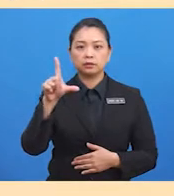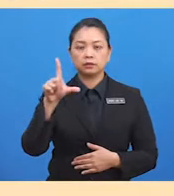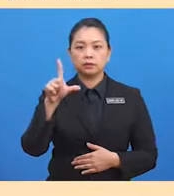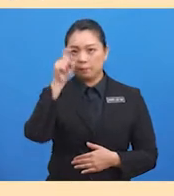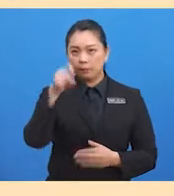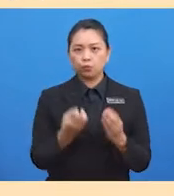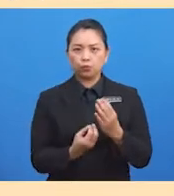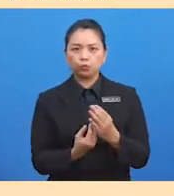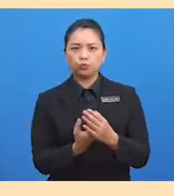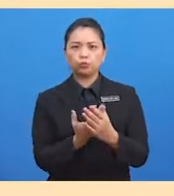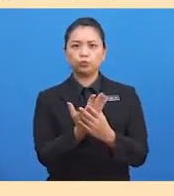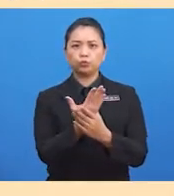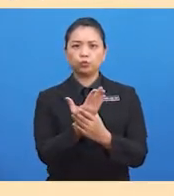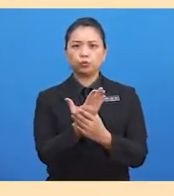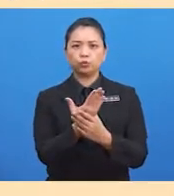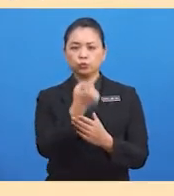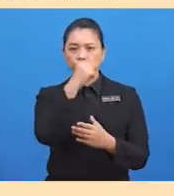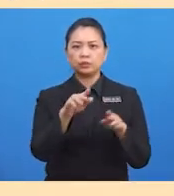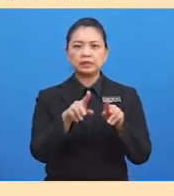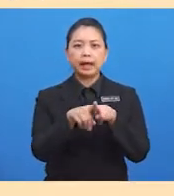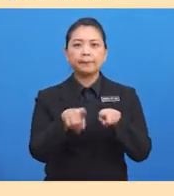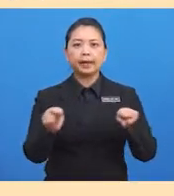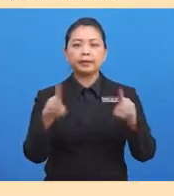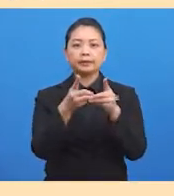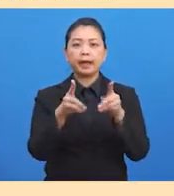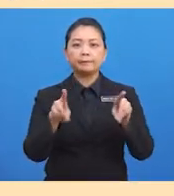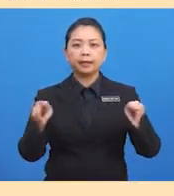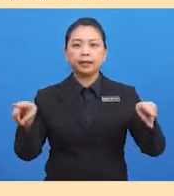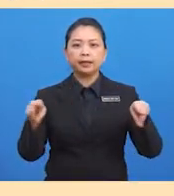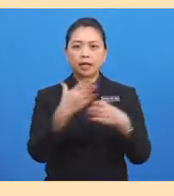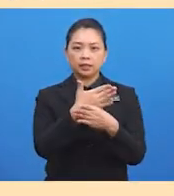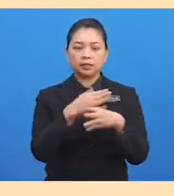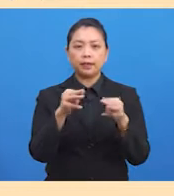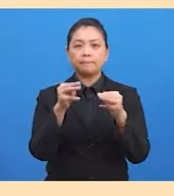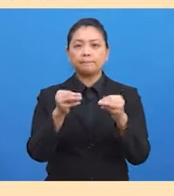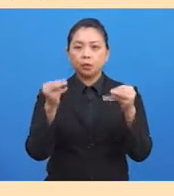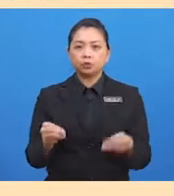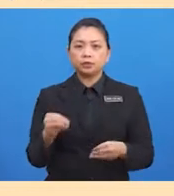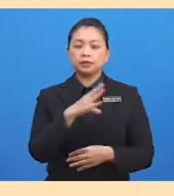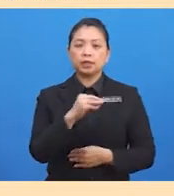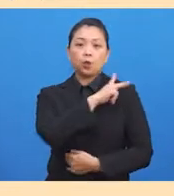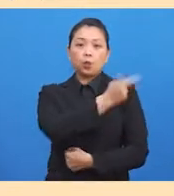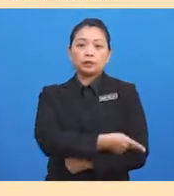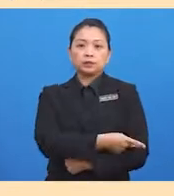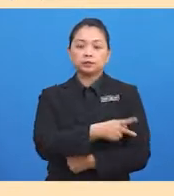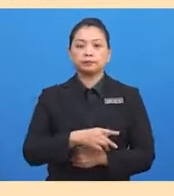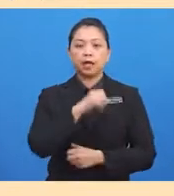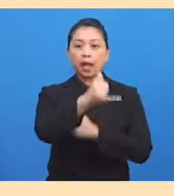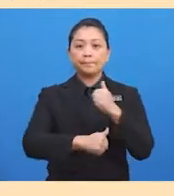perdamaian dengan kuasa alam. Amalan penyembahan juga mula dilakukan.